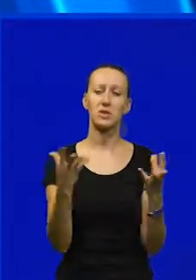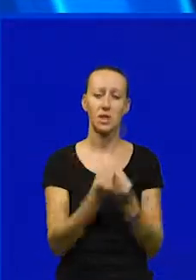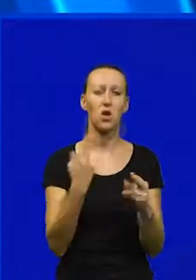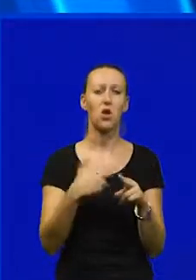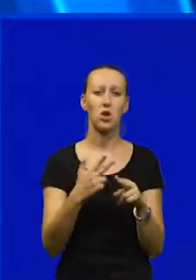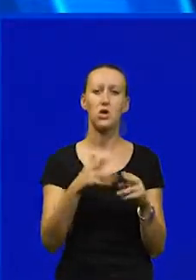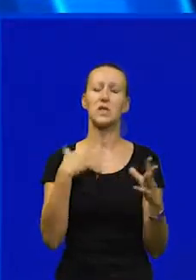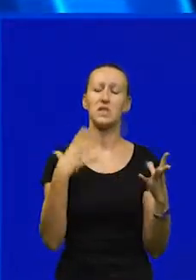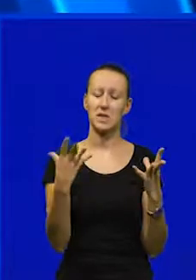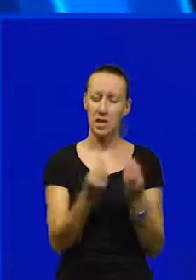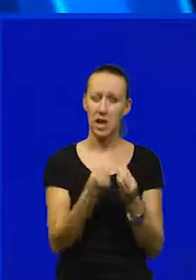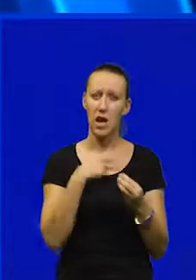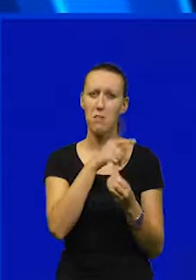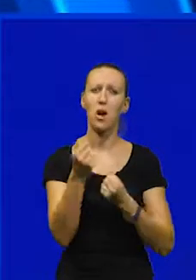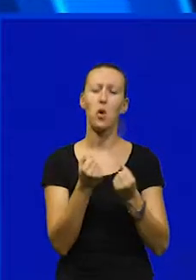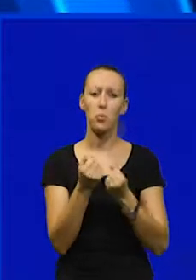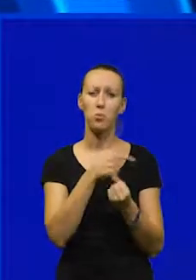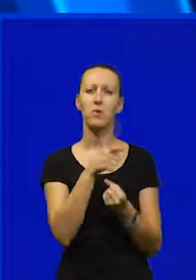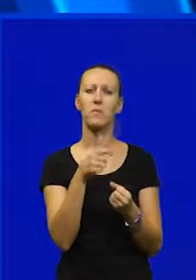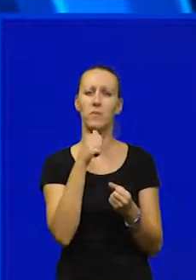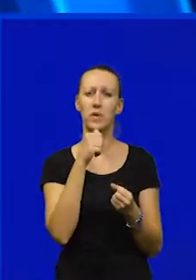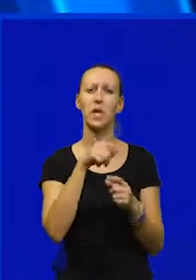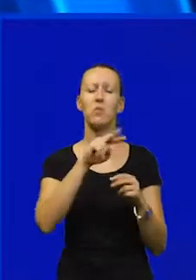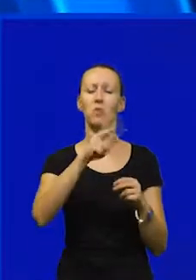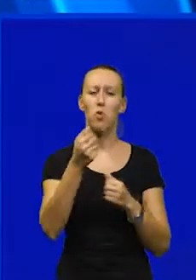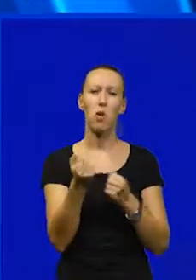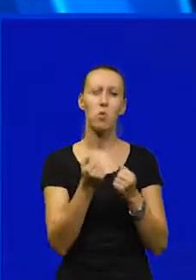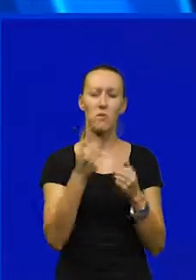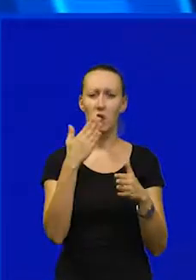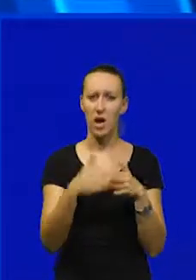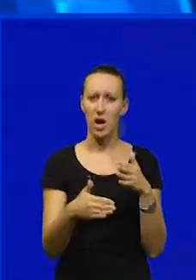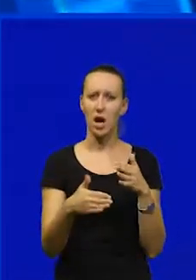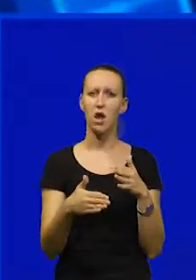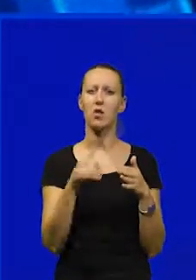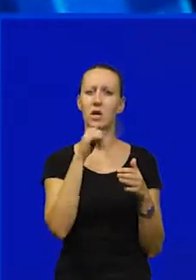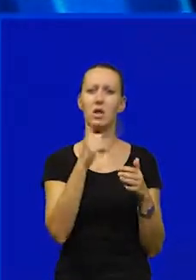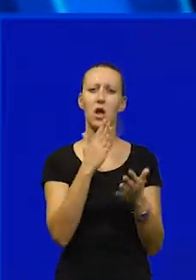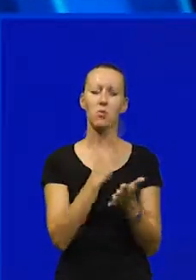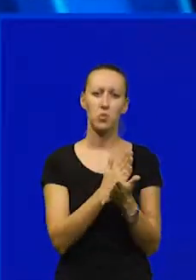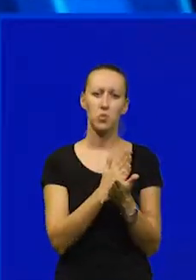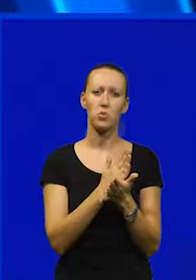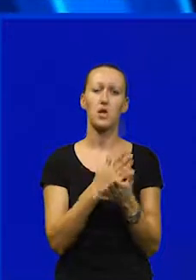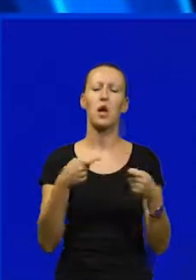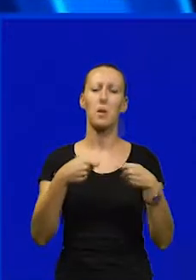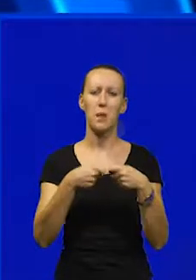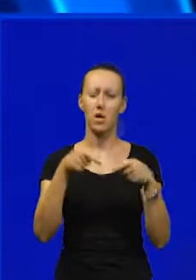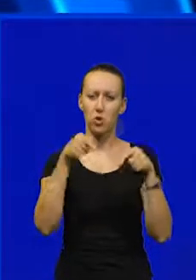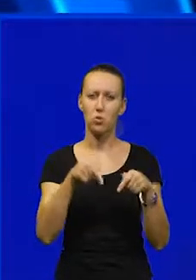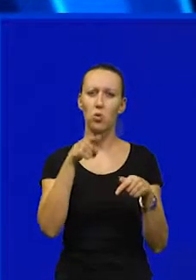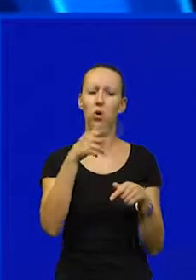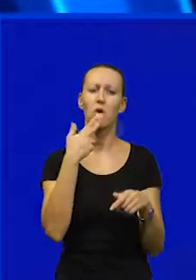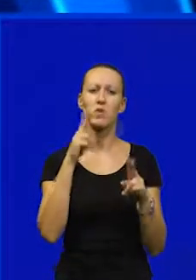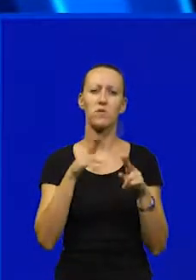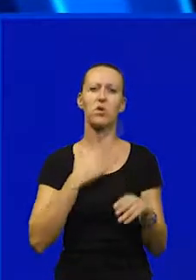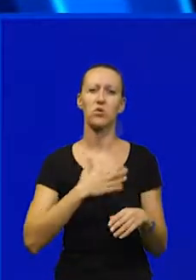rješenje sa nama sa upravama pa i nekim drugim upravama na kraju krajeva i da bude strateški partner tu onaj koji